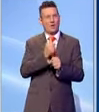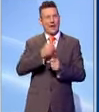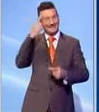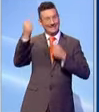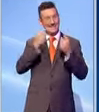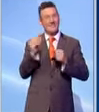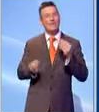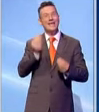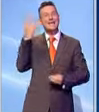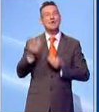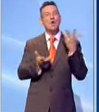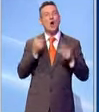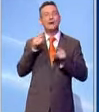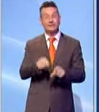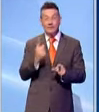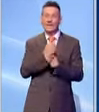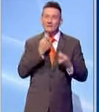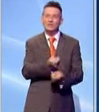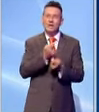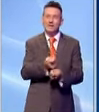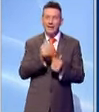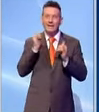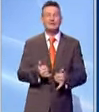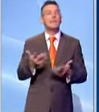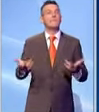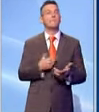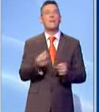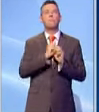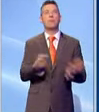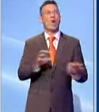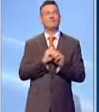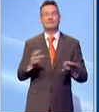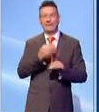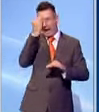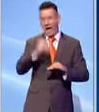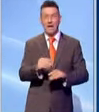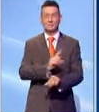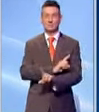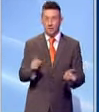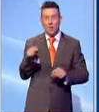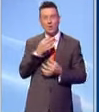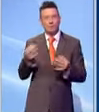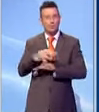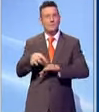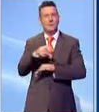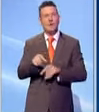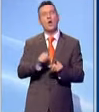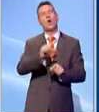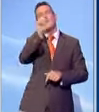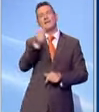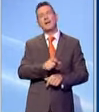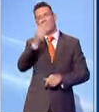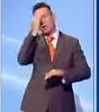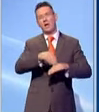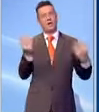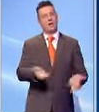non possono essere delle risposte improvvisate, come giustamente diceva il Ministro all'italiano. Questo ci